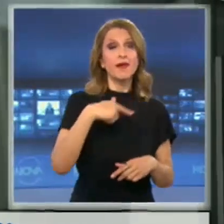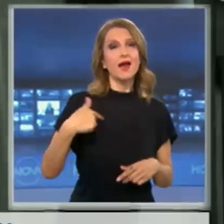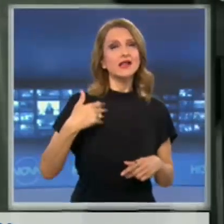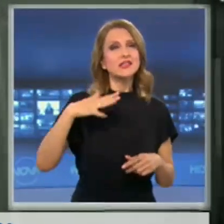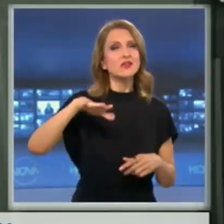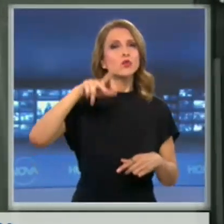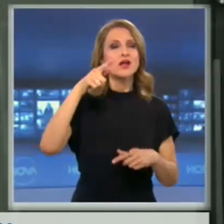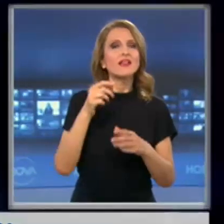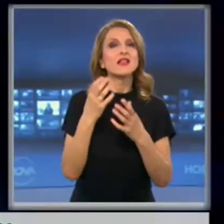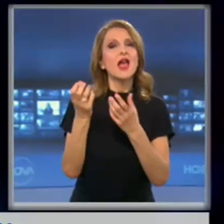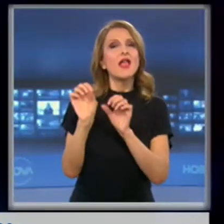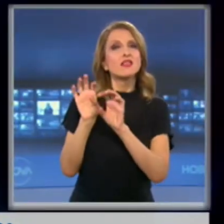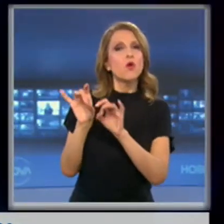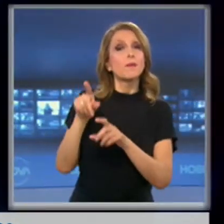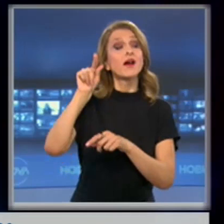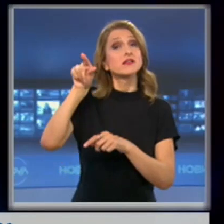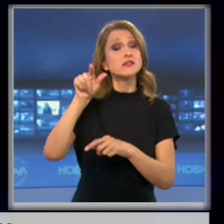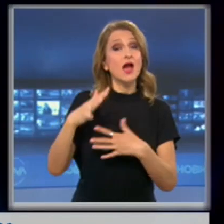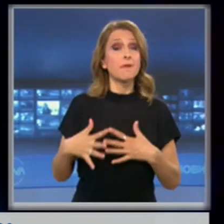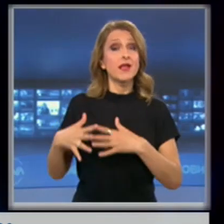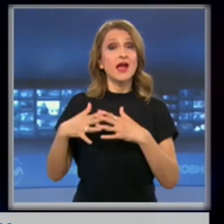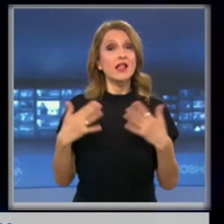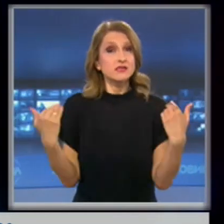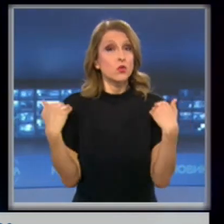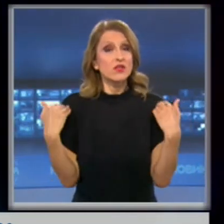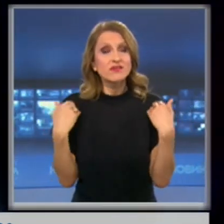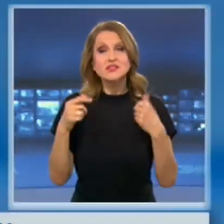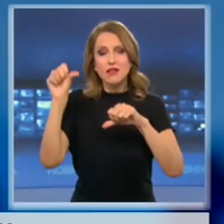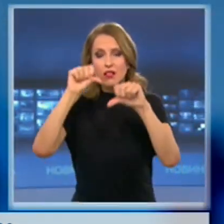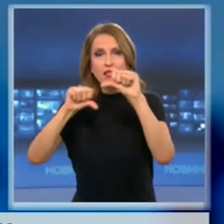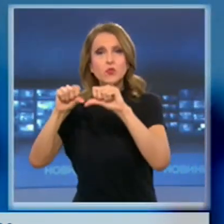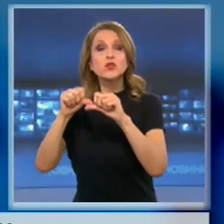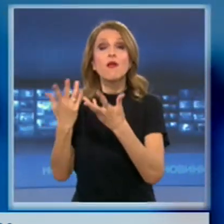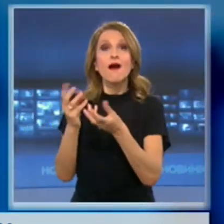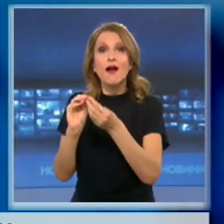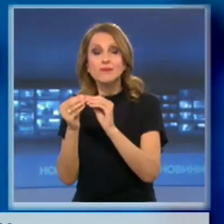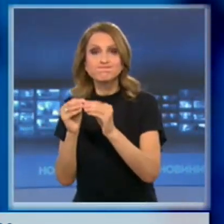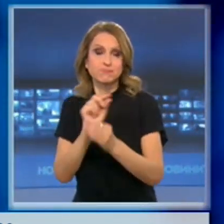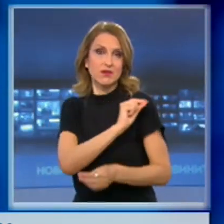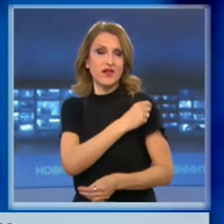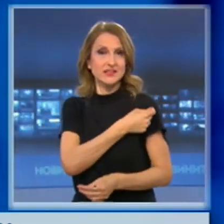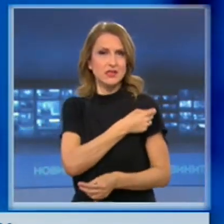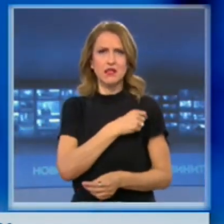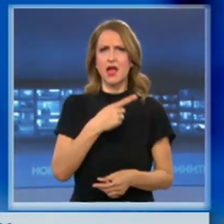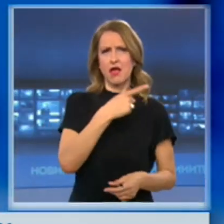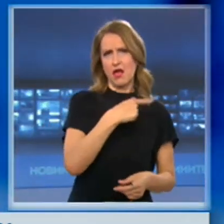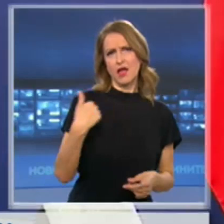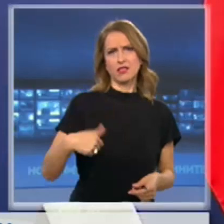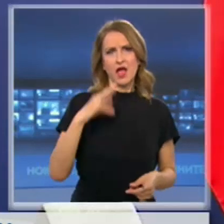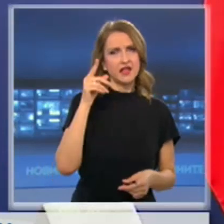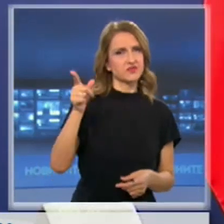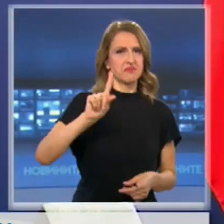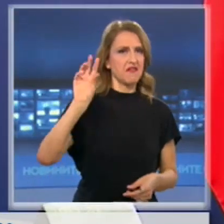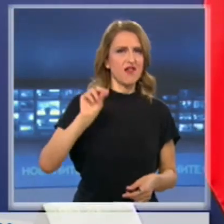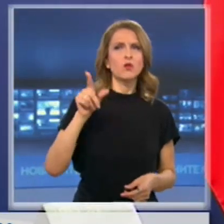откраднат информация от американски университети и държавни лаборатории. Пекин определи твърденията като клевета, а новите